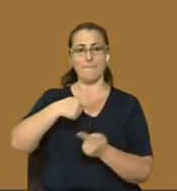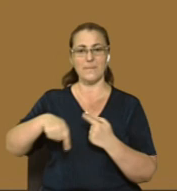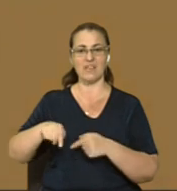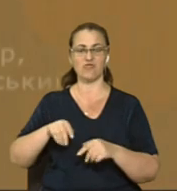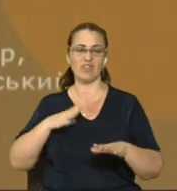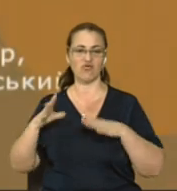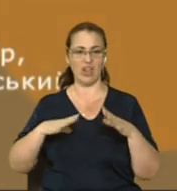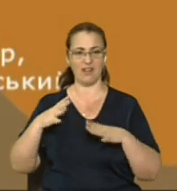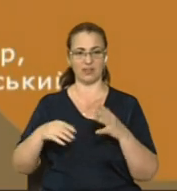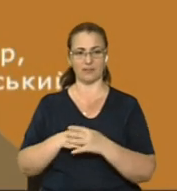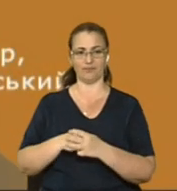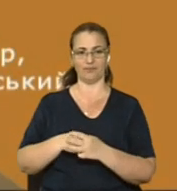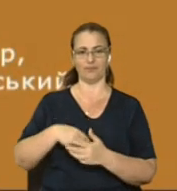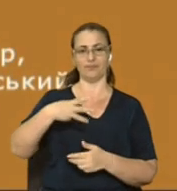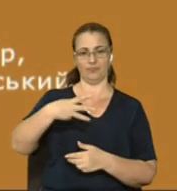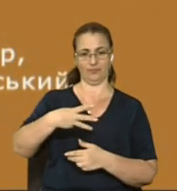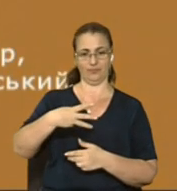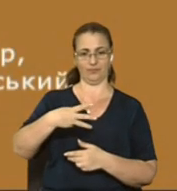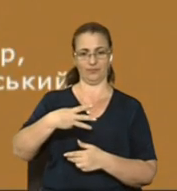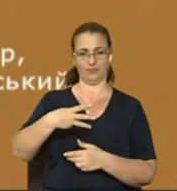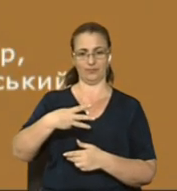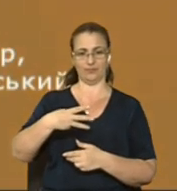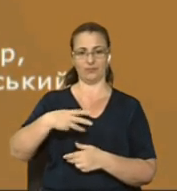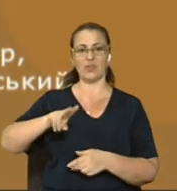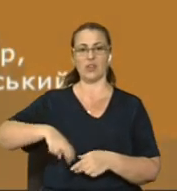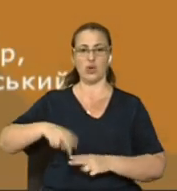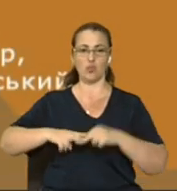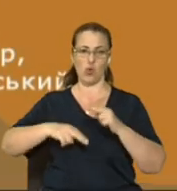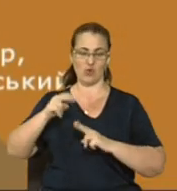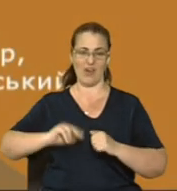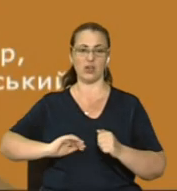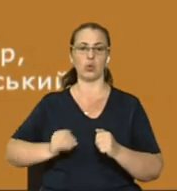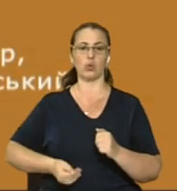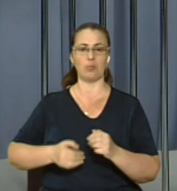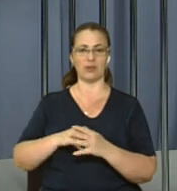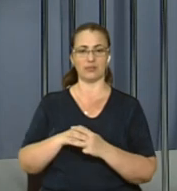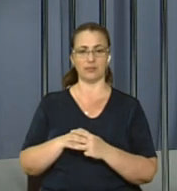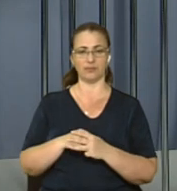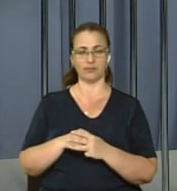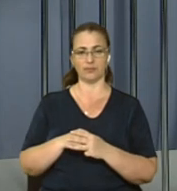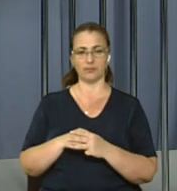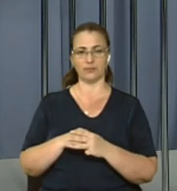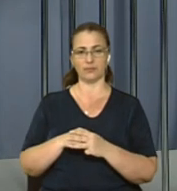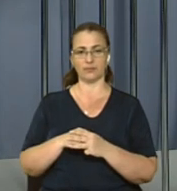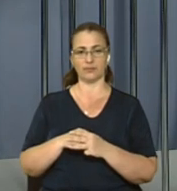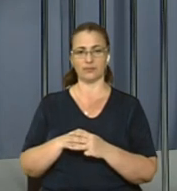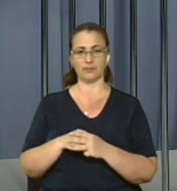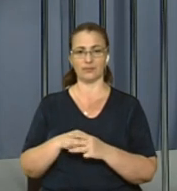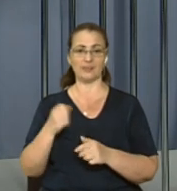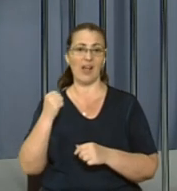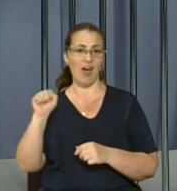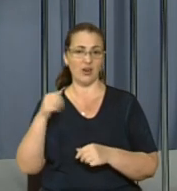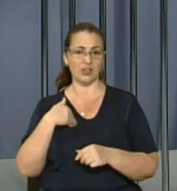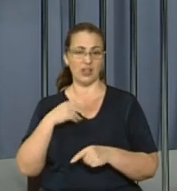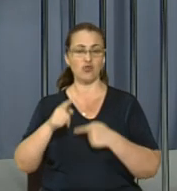Камельчук. Директор будівельної компанії Микола Яворський балотується у 125-му виборчому окрузі. Героїня нашого